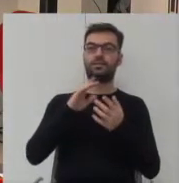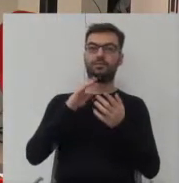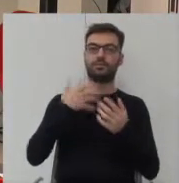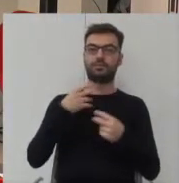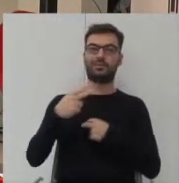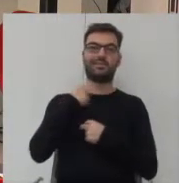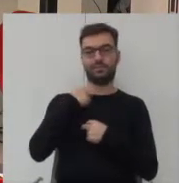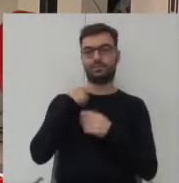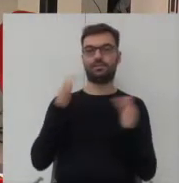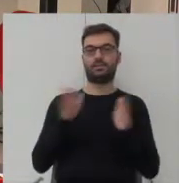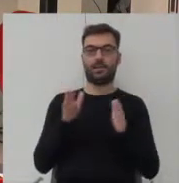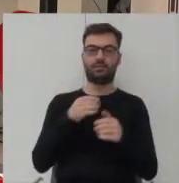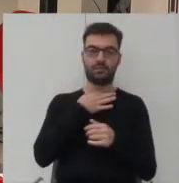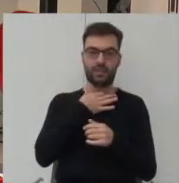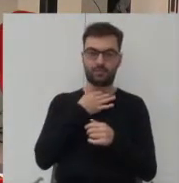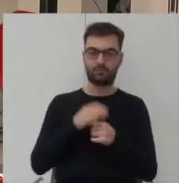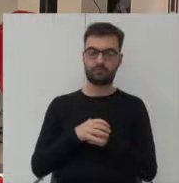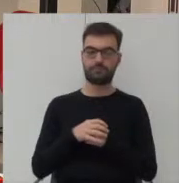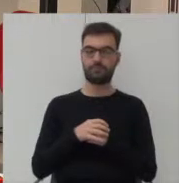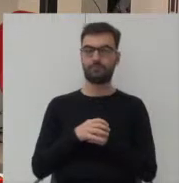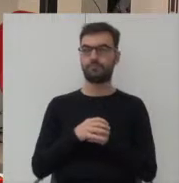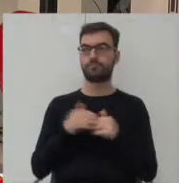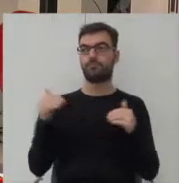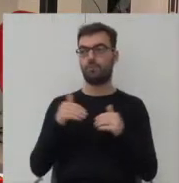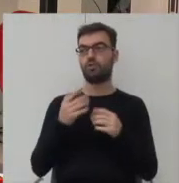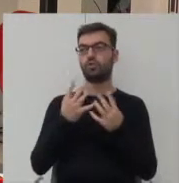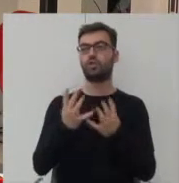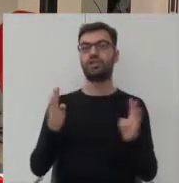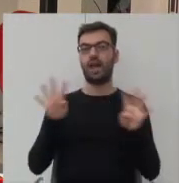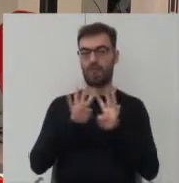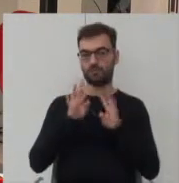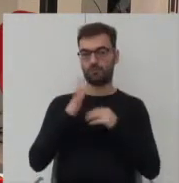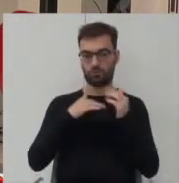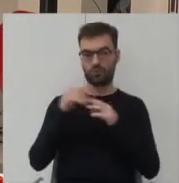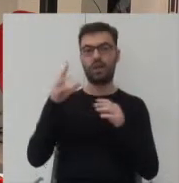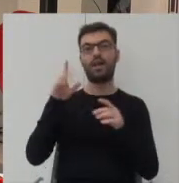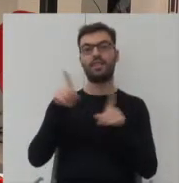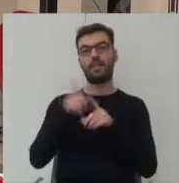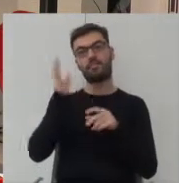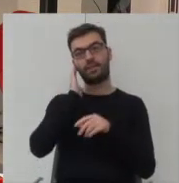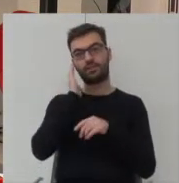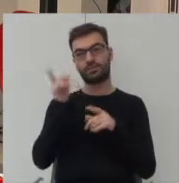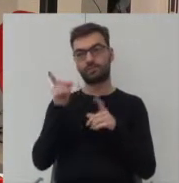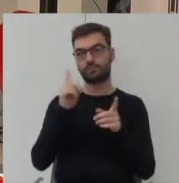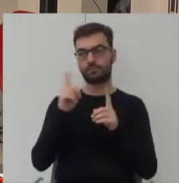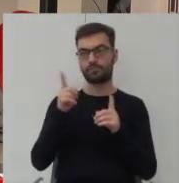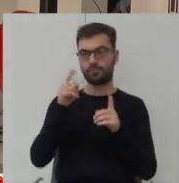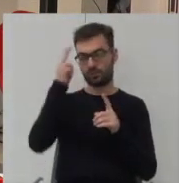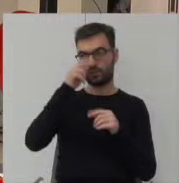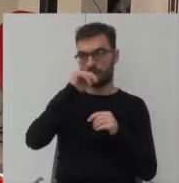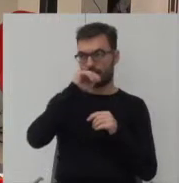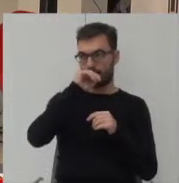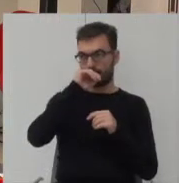ogranicza być może więc taki szkielet konstrukcyjny i mieszkanie komunalne